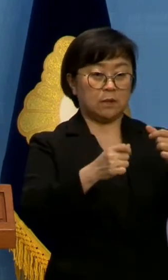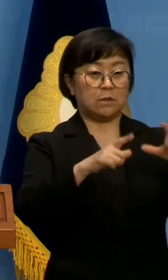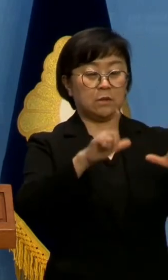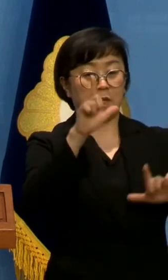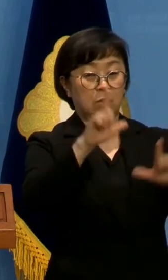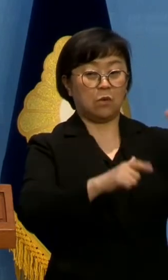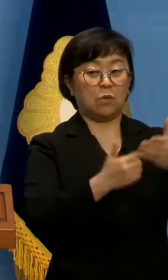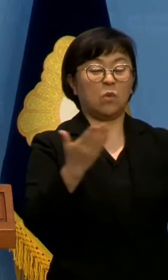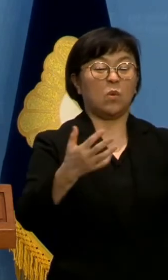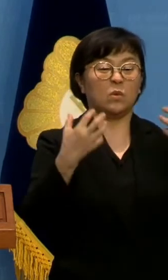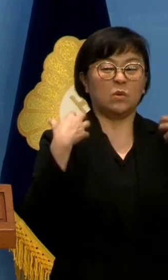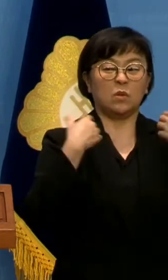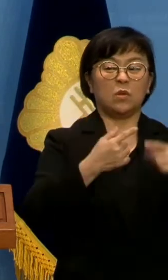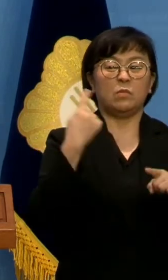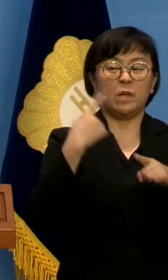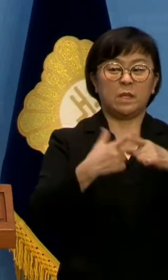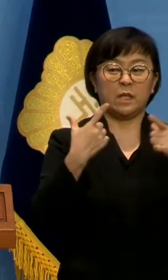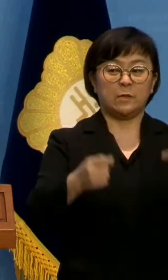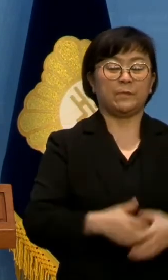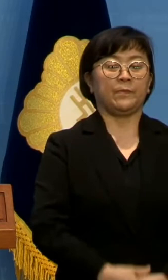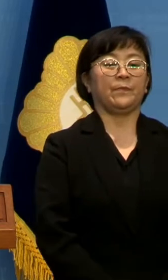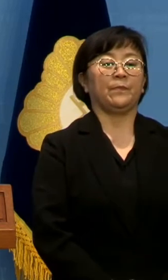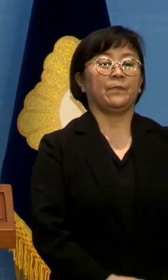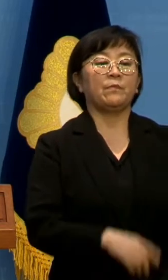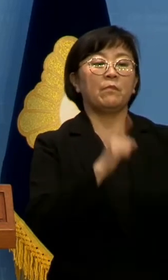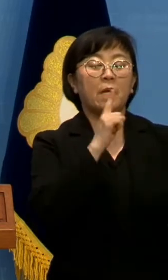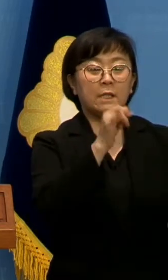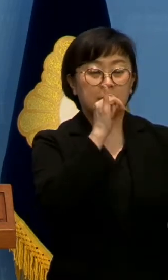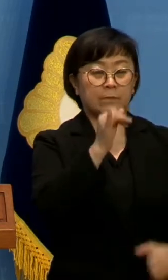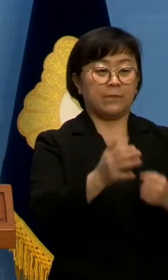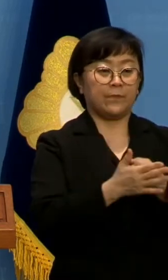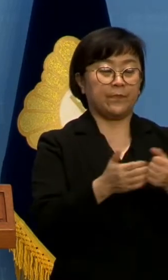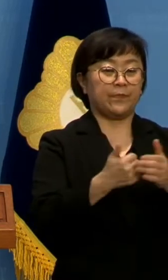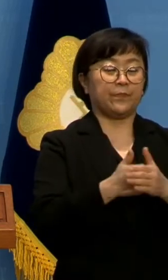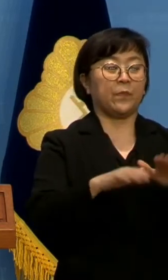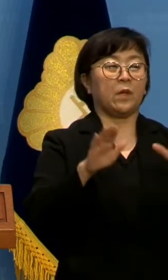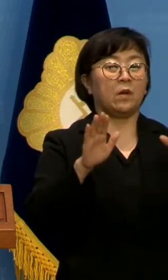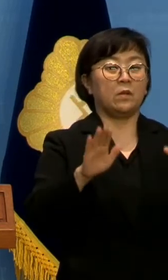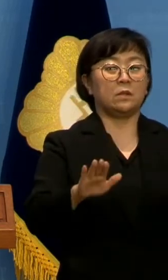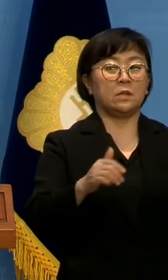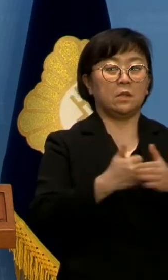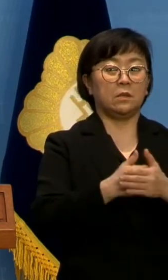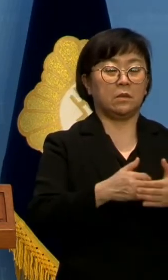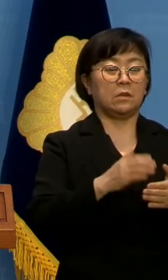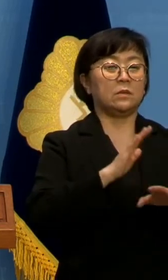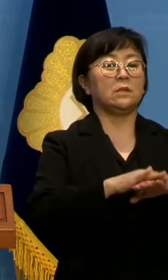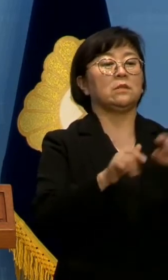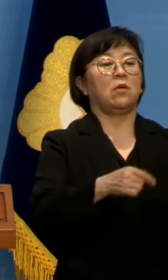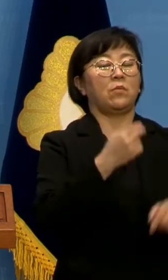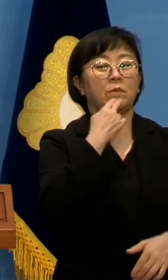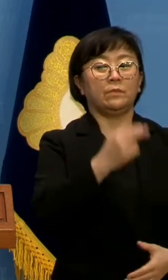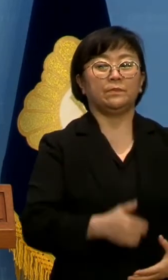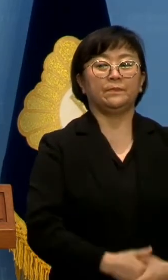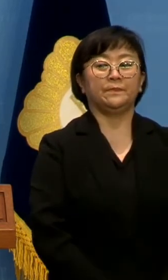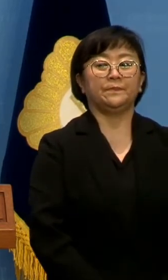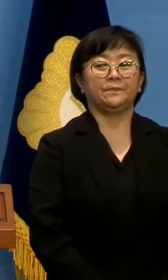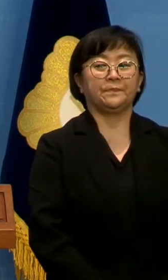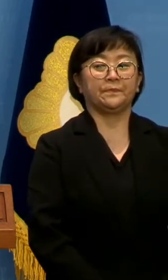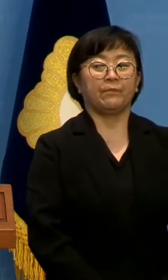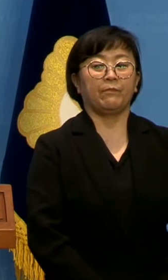노동청도 따라가야 한다고 말했지만 이는 현실에서 지켜지지 않고 있습니다.